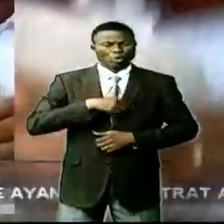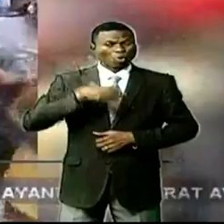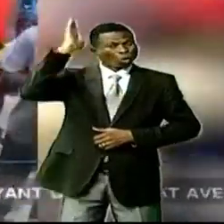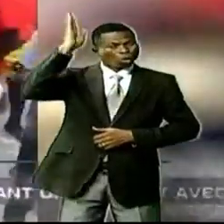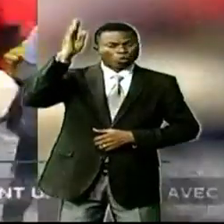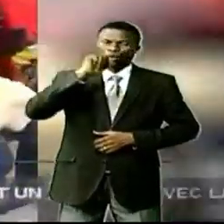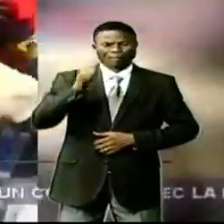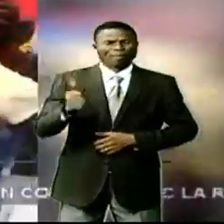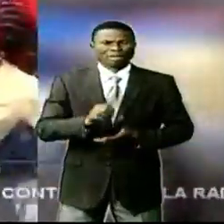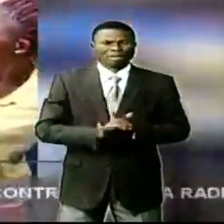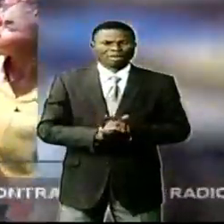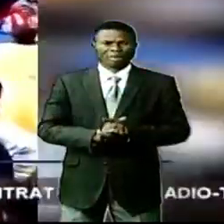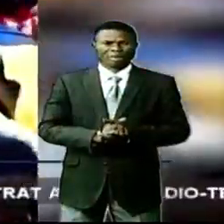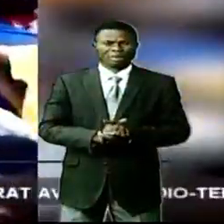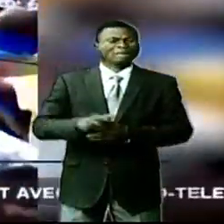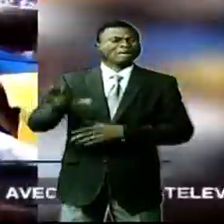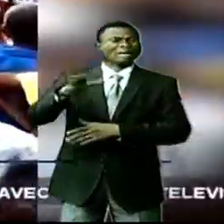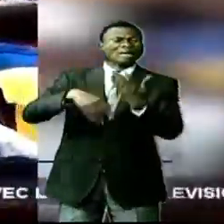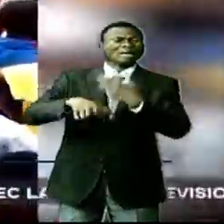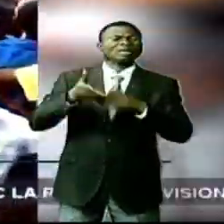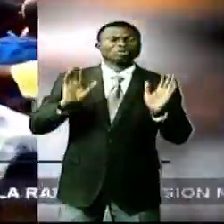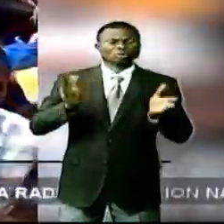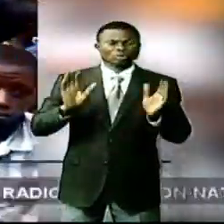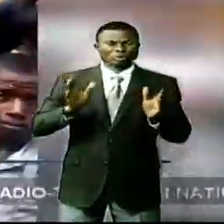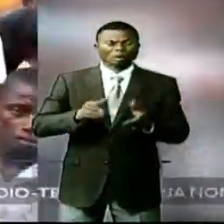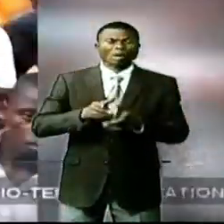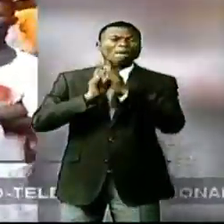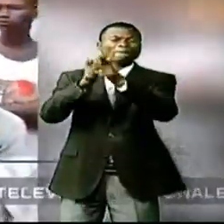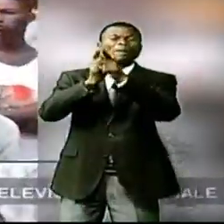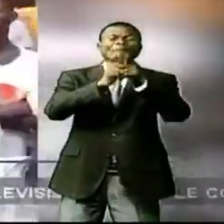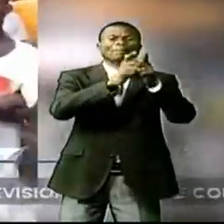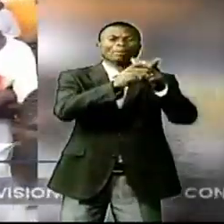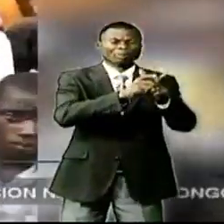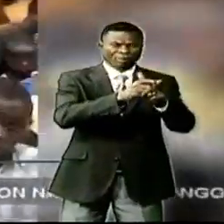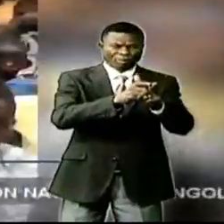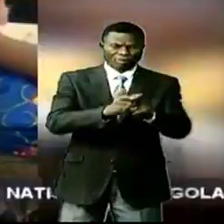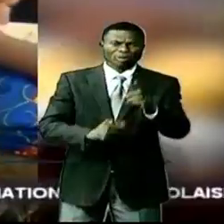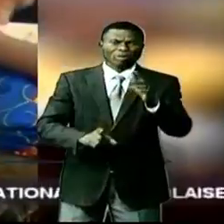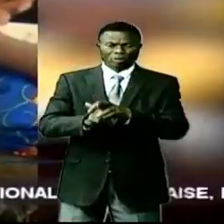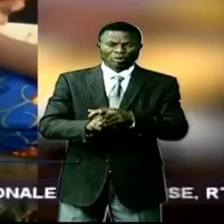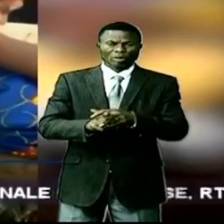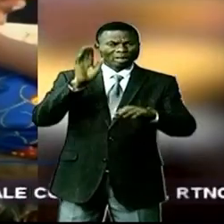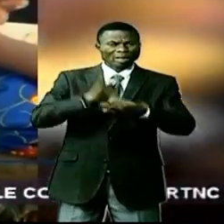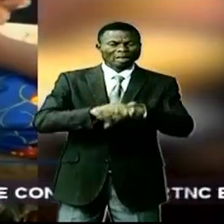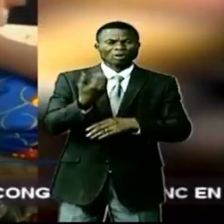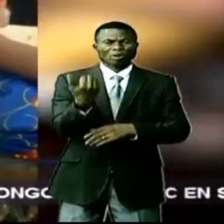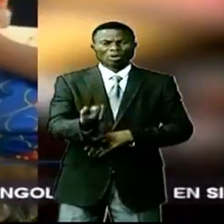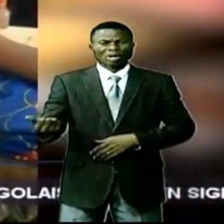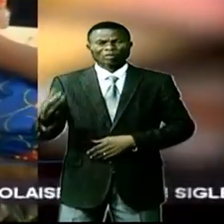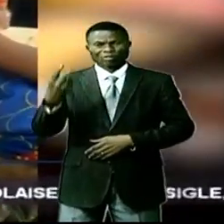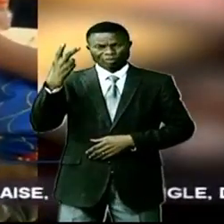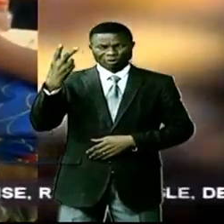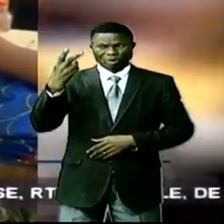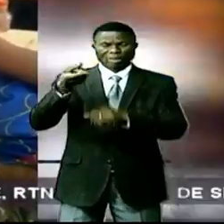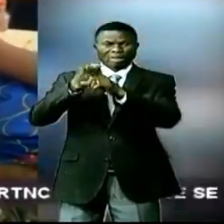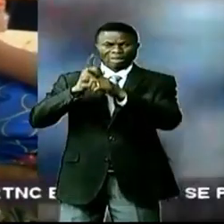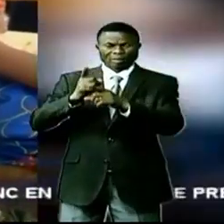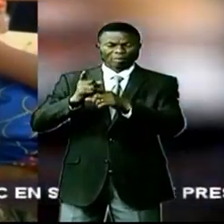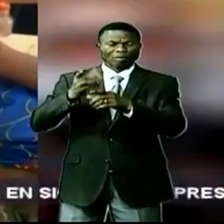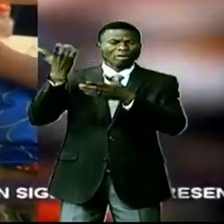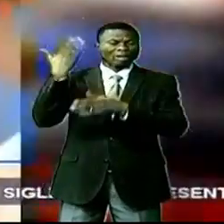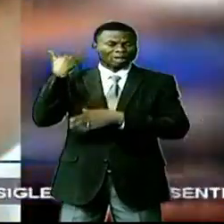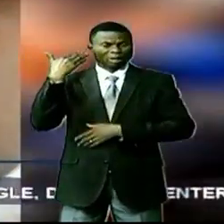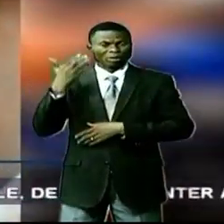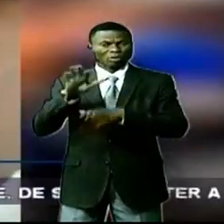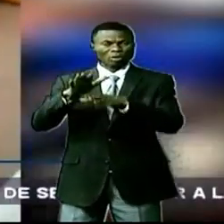Dans la panique générale, des tirs, des sommations ont atteint deux autres enfants qui revenaient de la rivière.